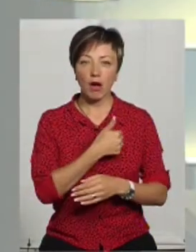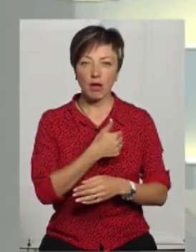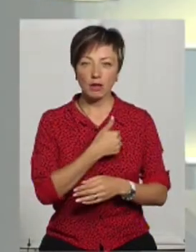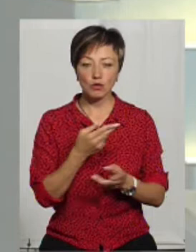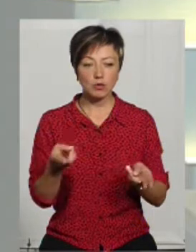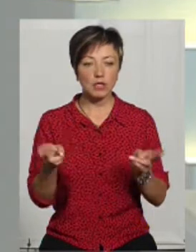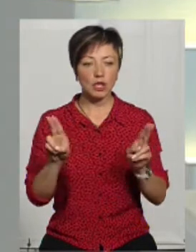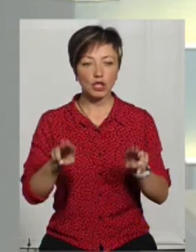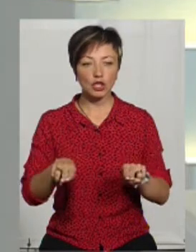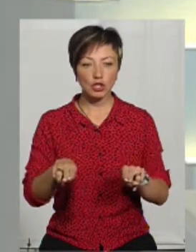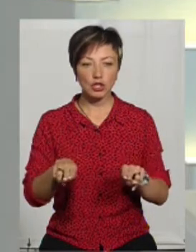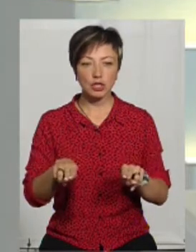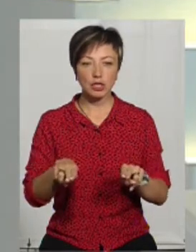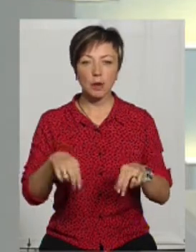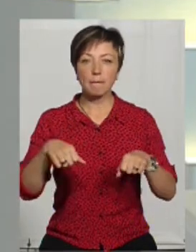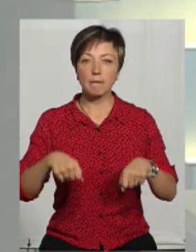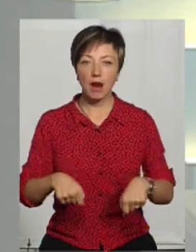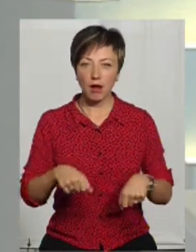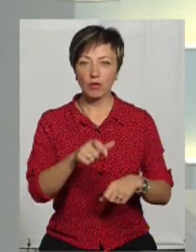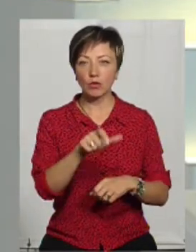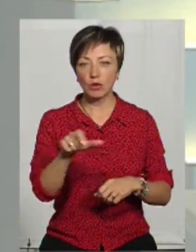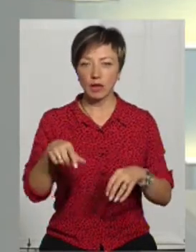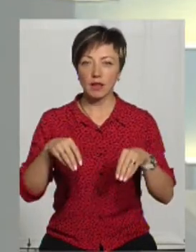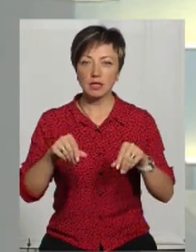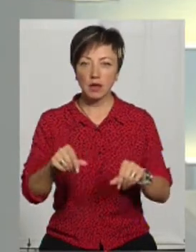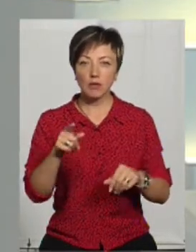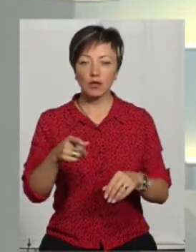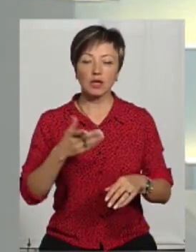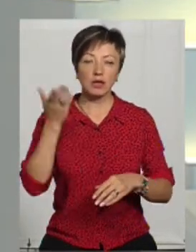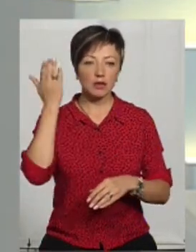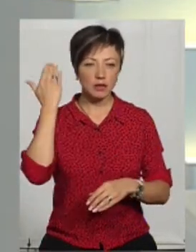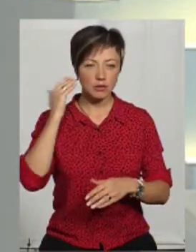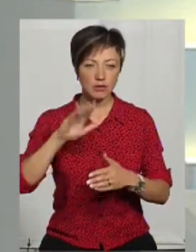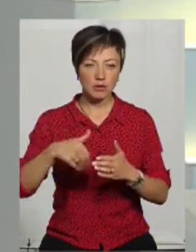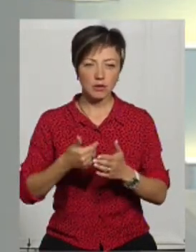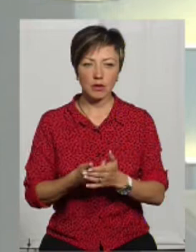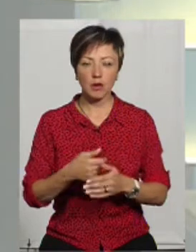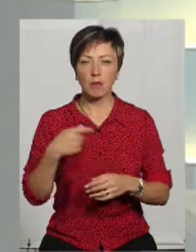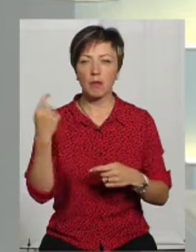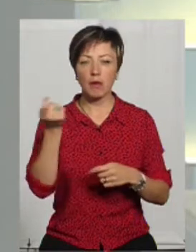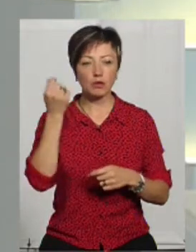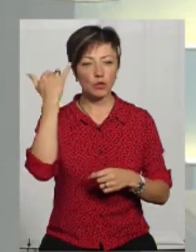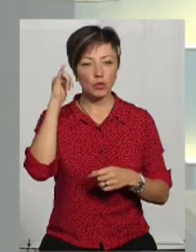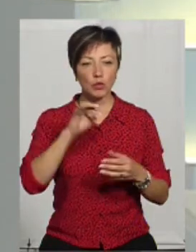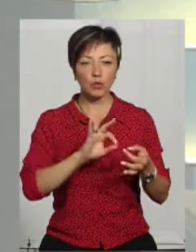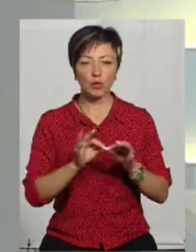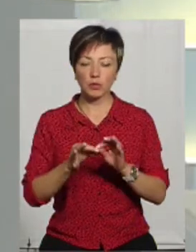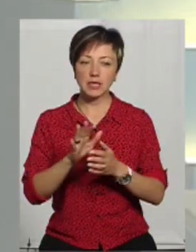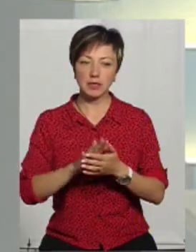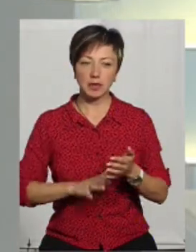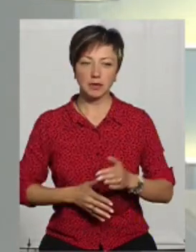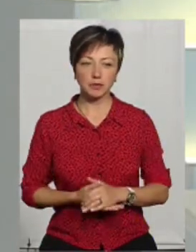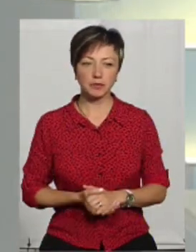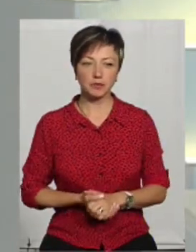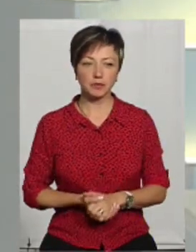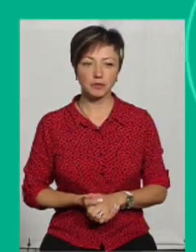залишити за громадою право на землю, на який вони споконвік пасують худобу. Подробиці у сюжеті Анастасії